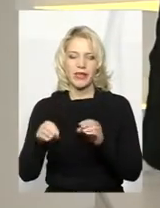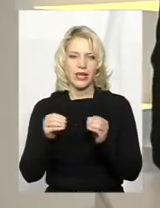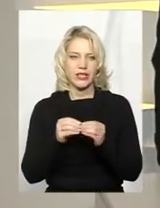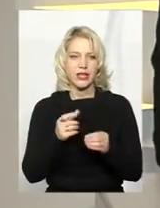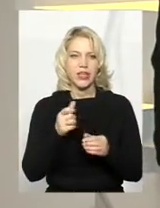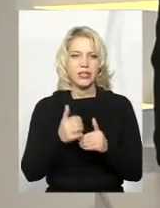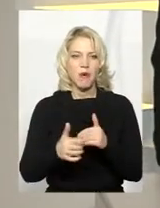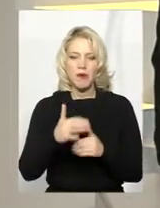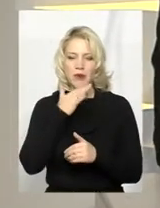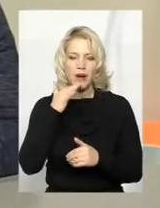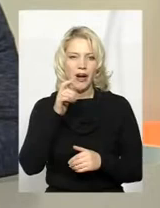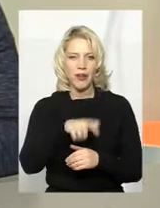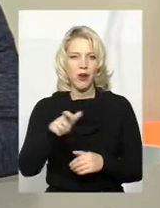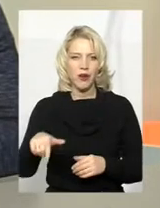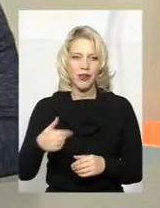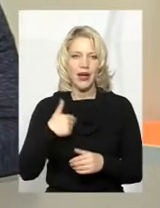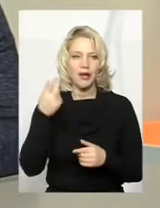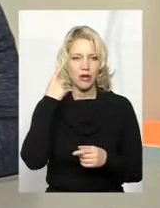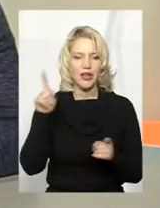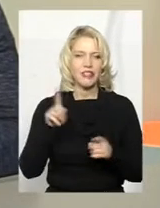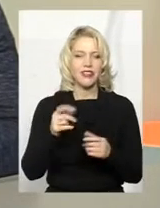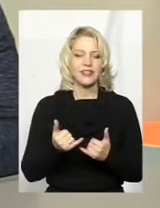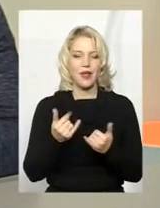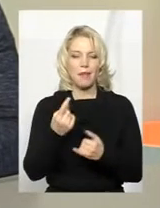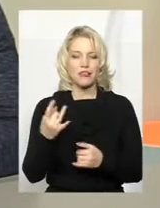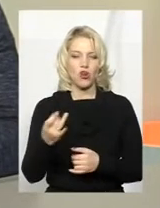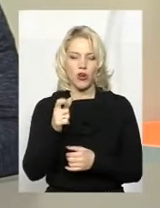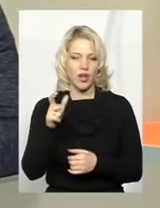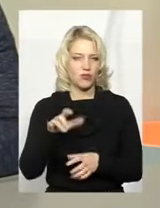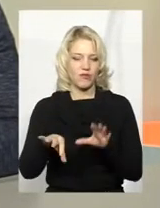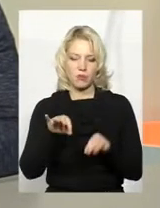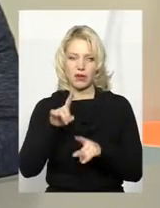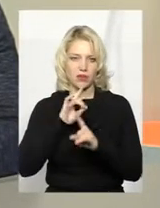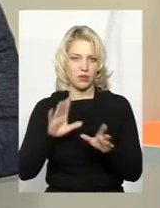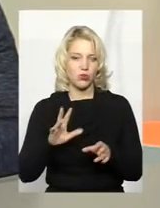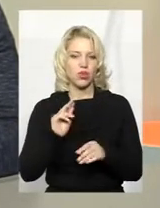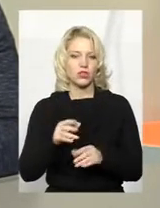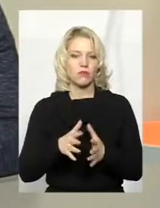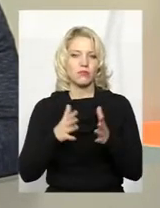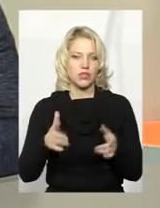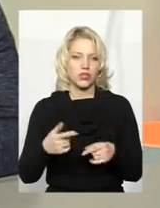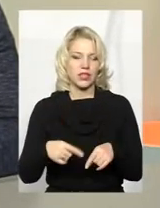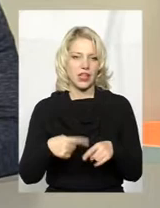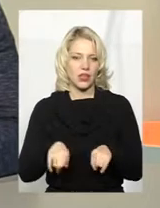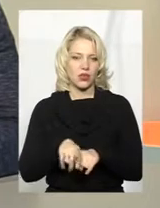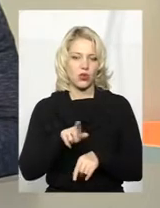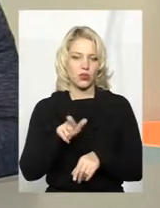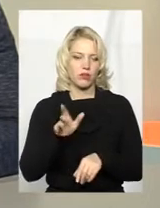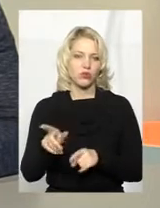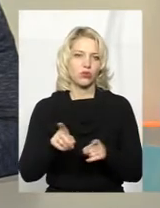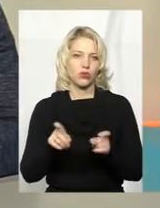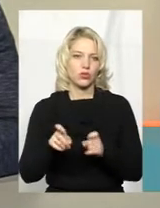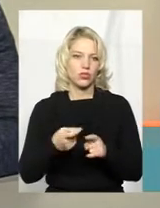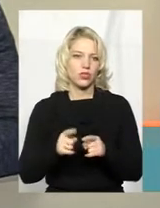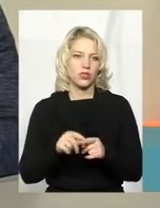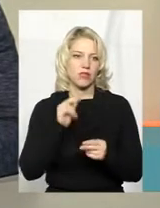-поміж багатьох? Ну, я думаю, що для першого разу ми навіть і відбирати не будемо, чим більше цих людей буде долучено, тим